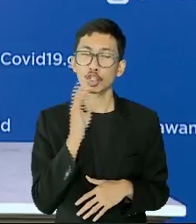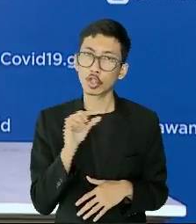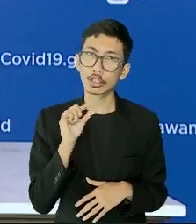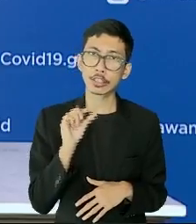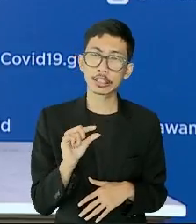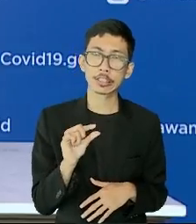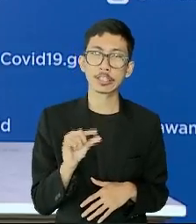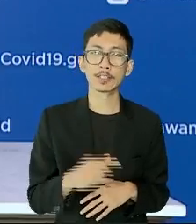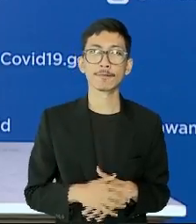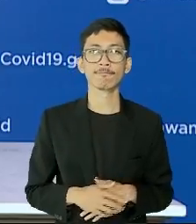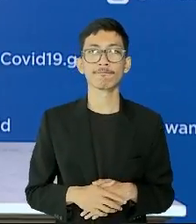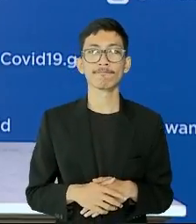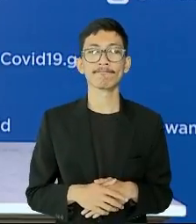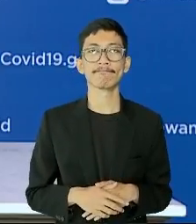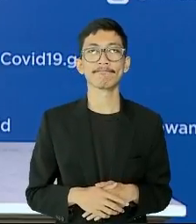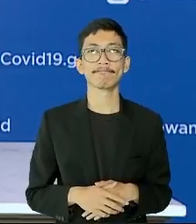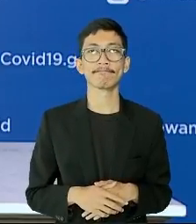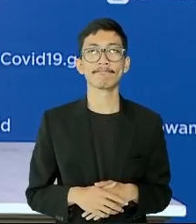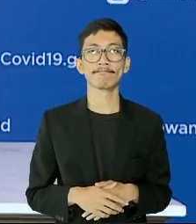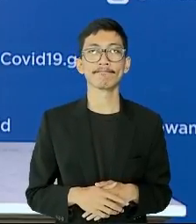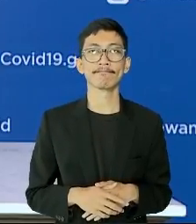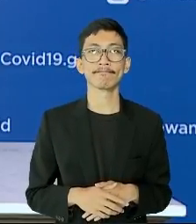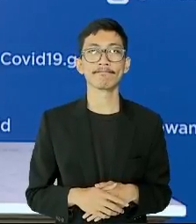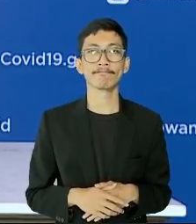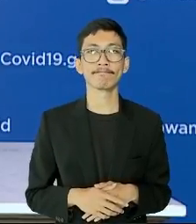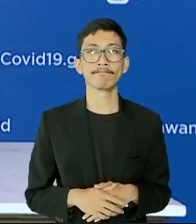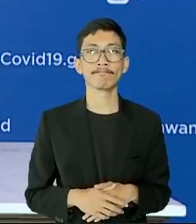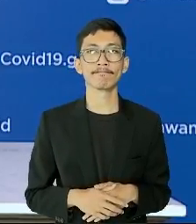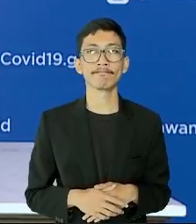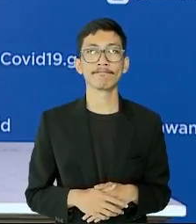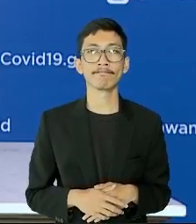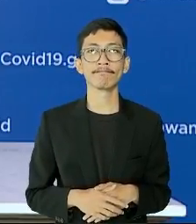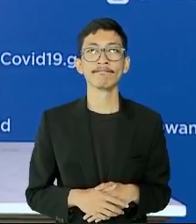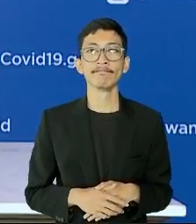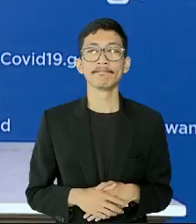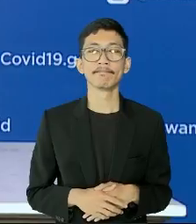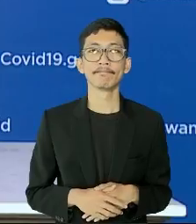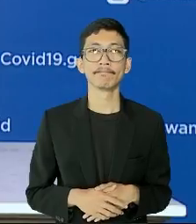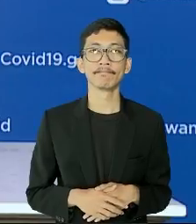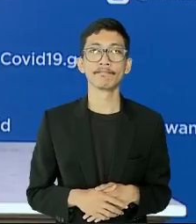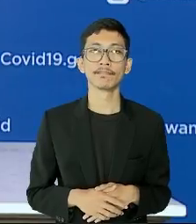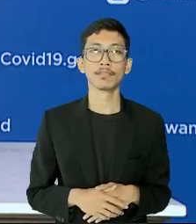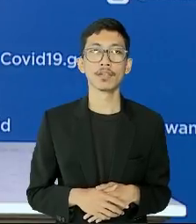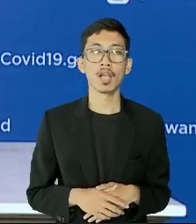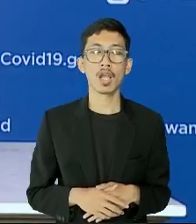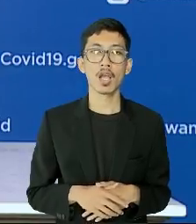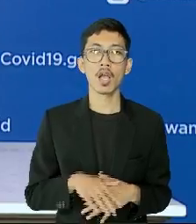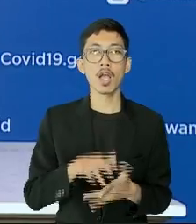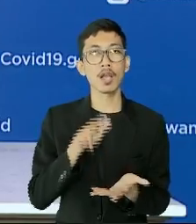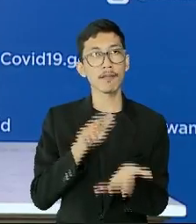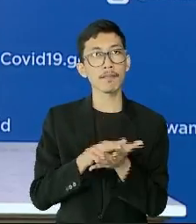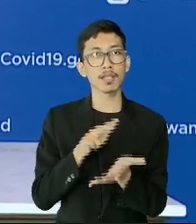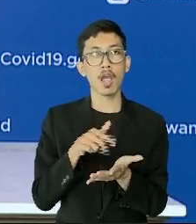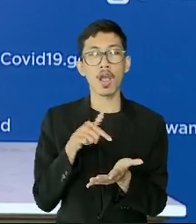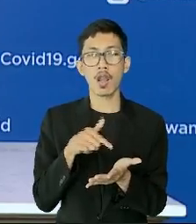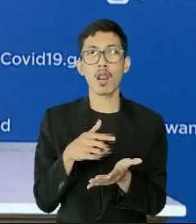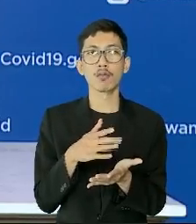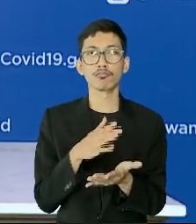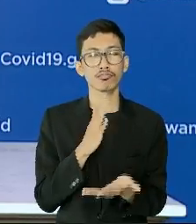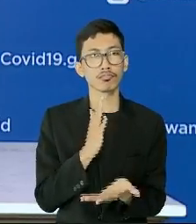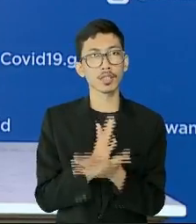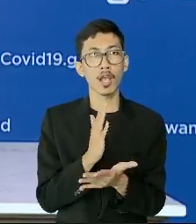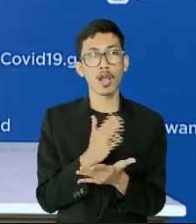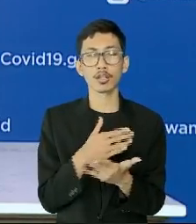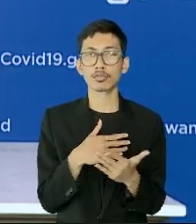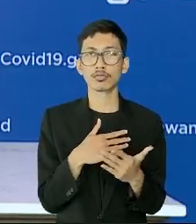kapasitas yang padat dapat diminimalisir. Kebijakan yang sekarang dilakukan akan dievaluasi dan tidak